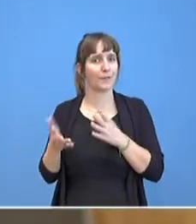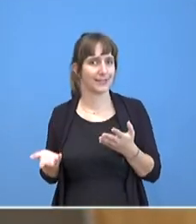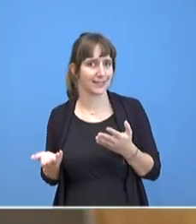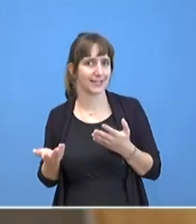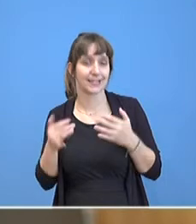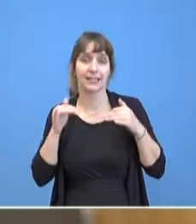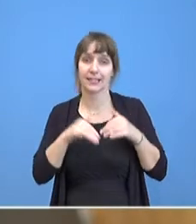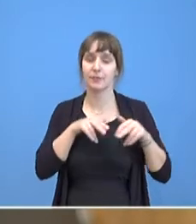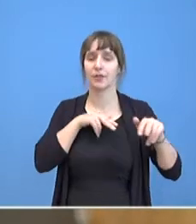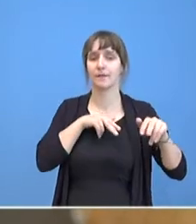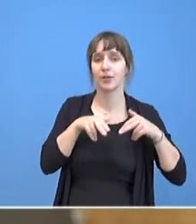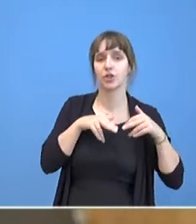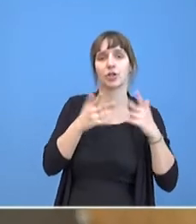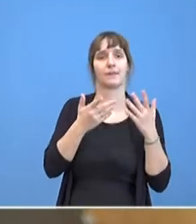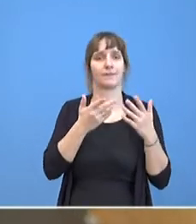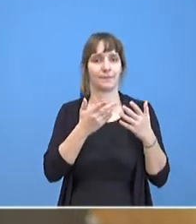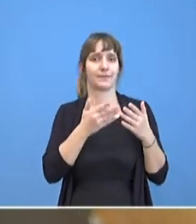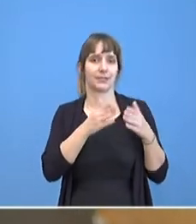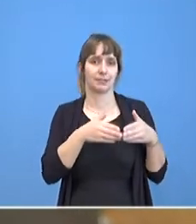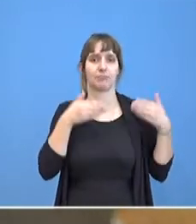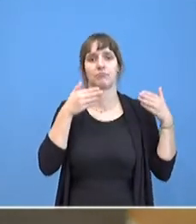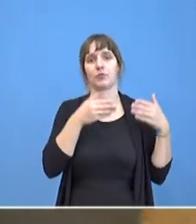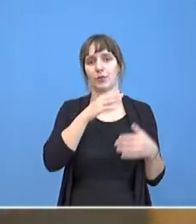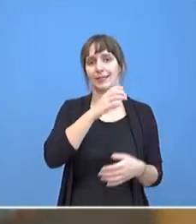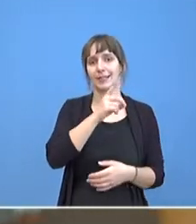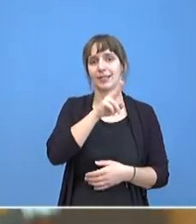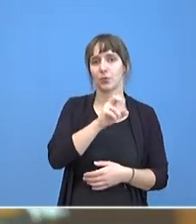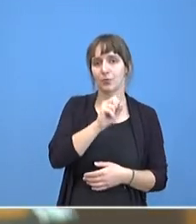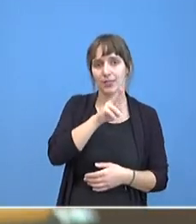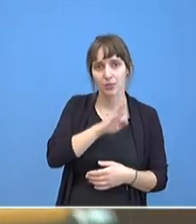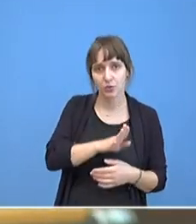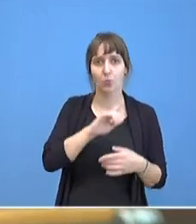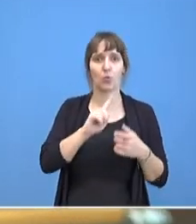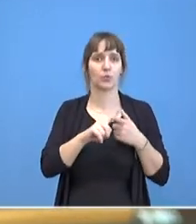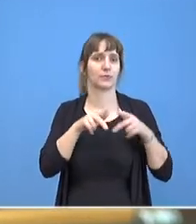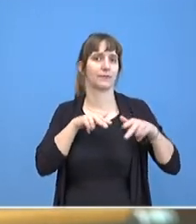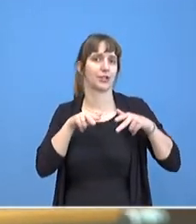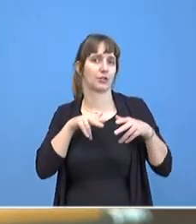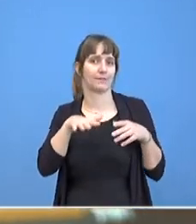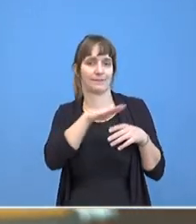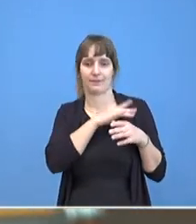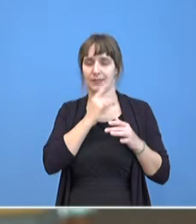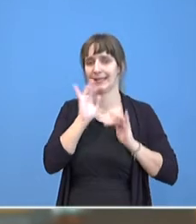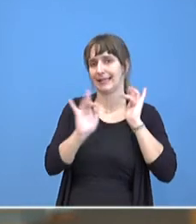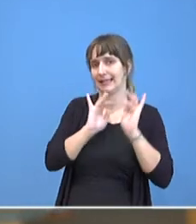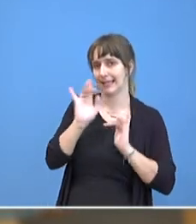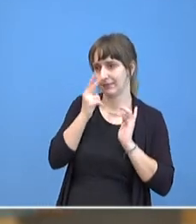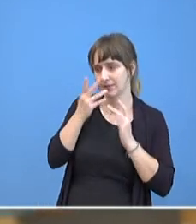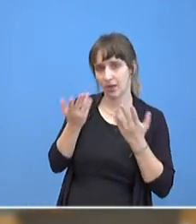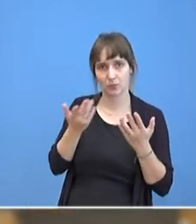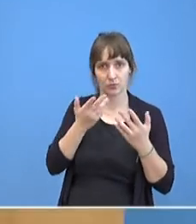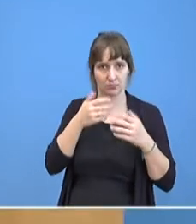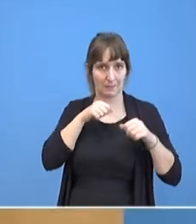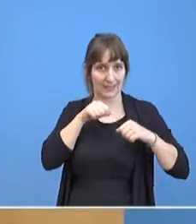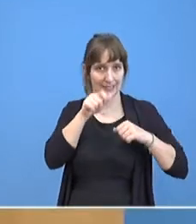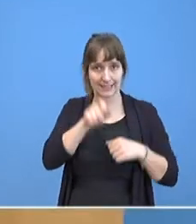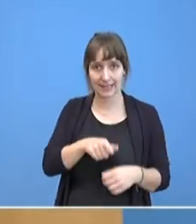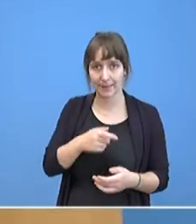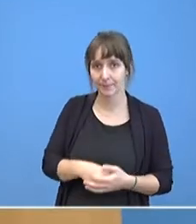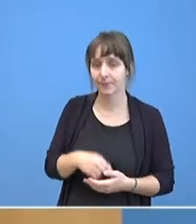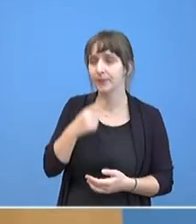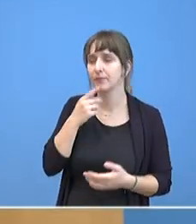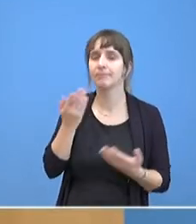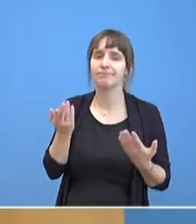Wirtschaftsflügel der CDU, der Union. Also zum Stand der Dinge ist das BMAS, glaube ich, eher